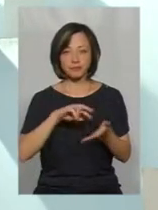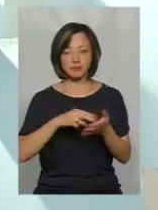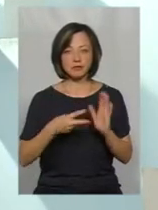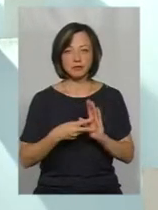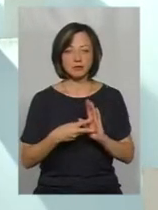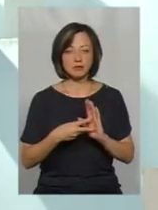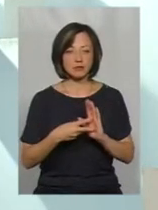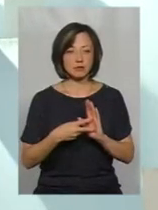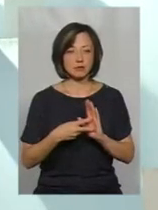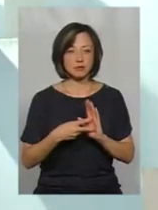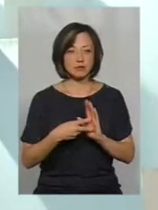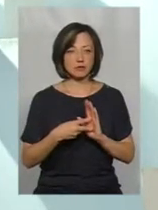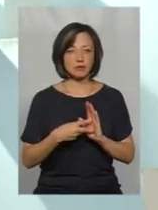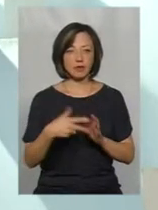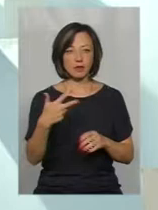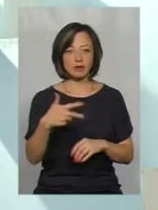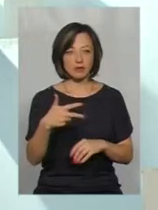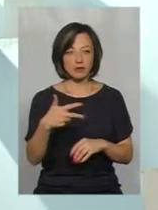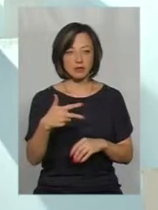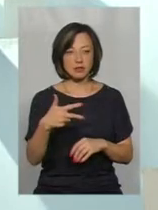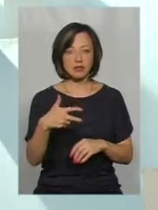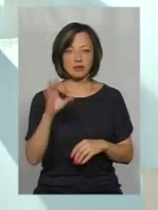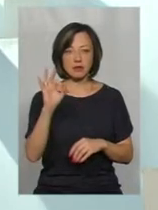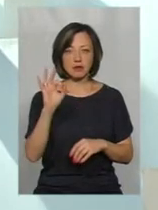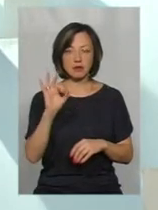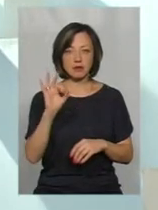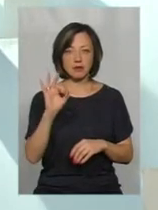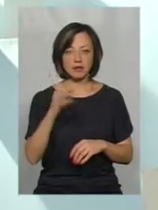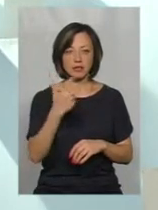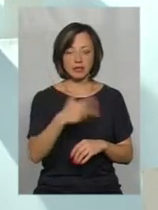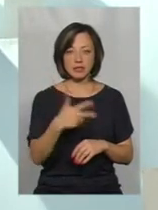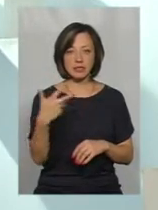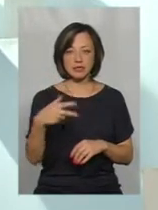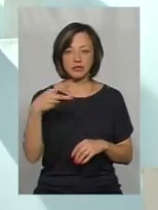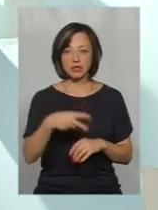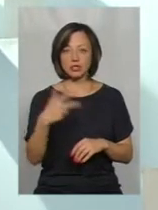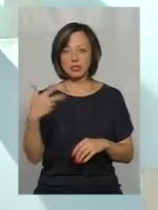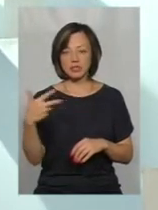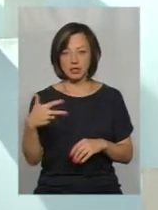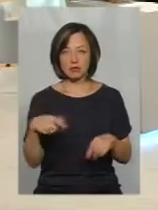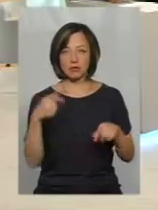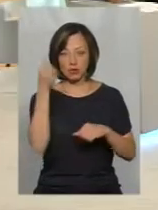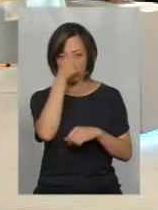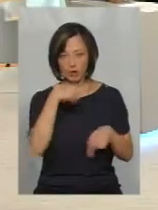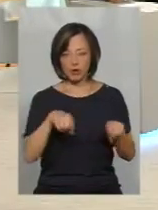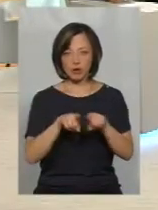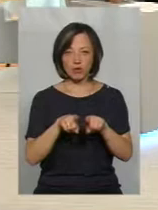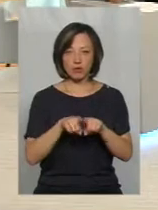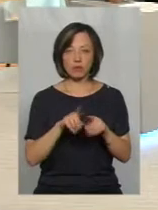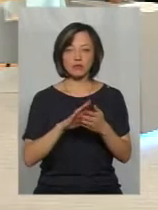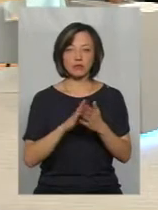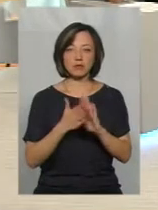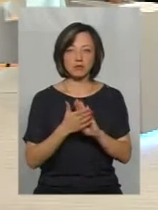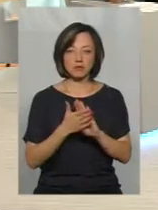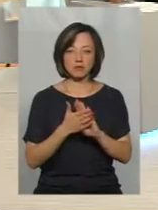30-30. Тобто ми до 2030 року, і ми зараз з таким проєктом виходимо на угоду